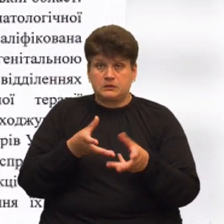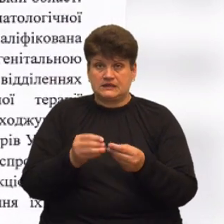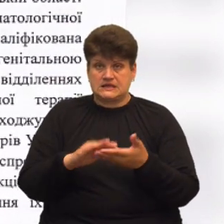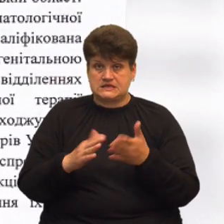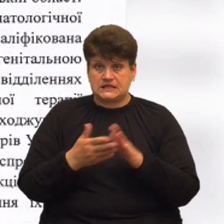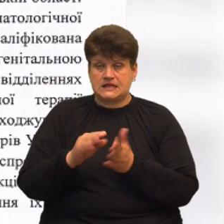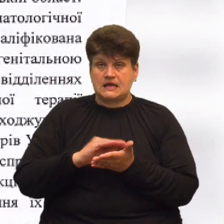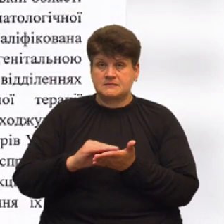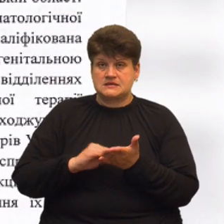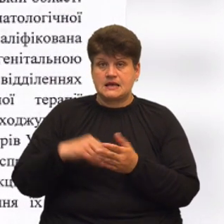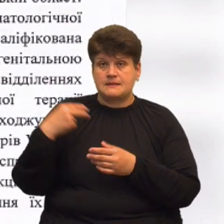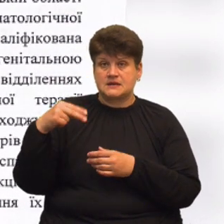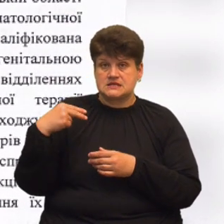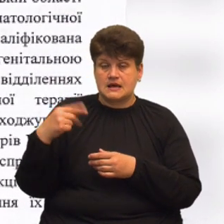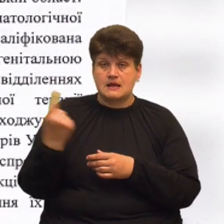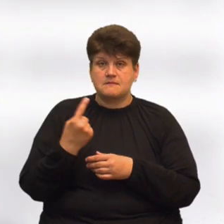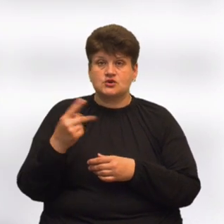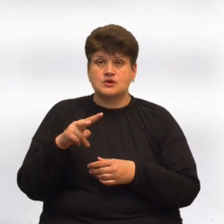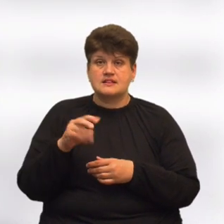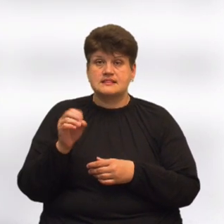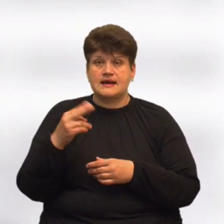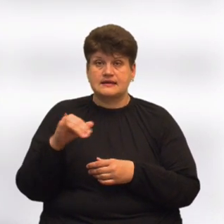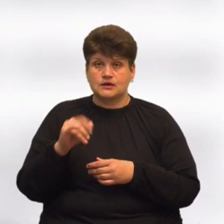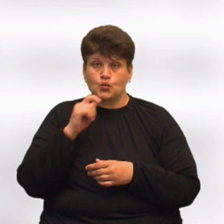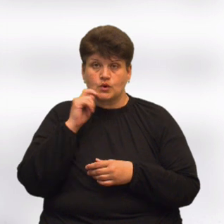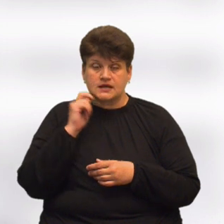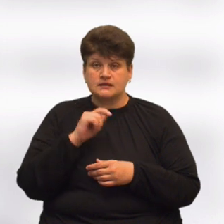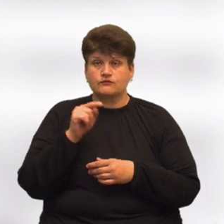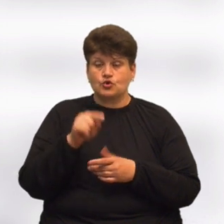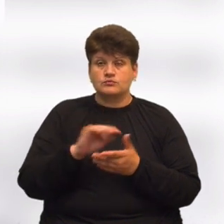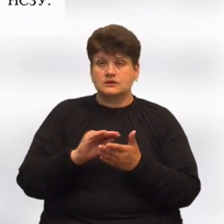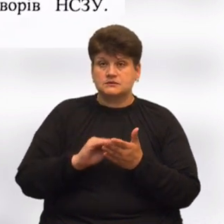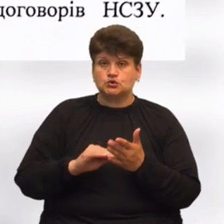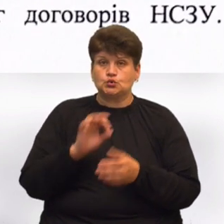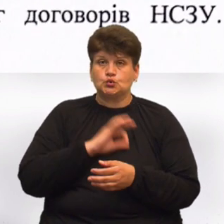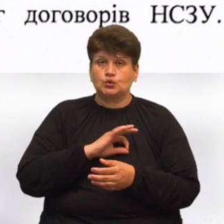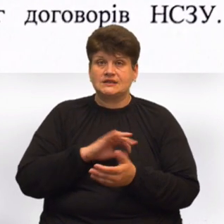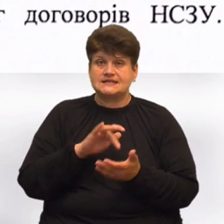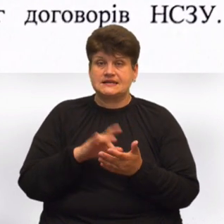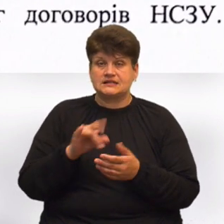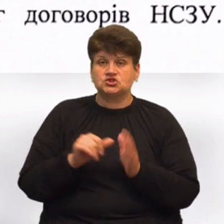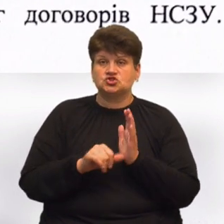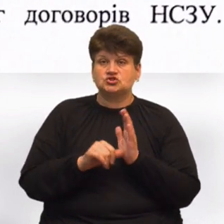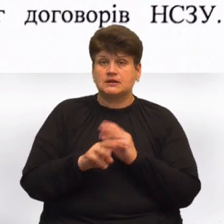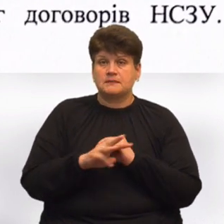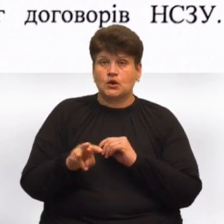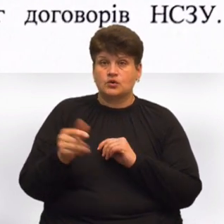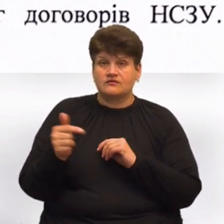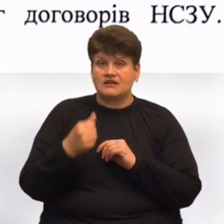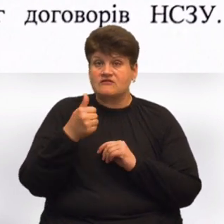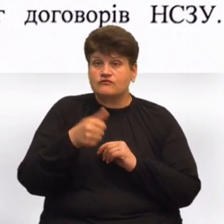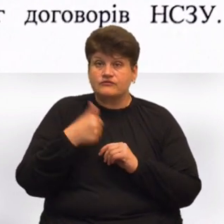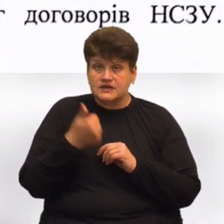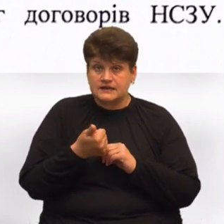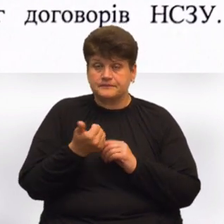написали до президента та першої леді України. У ньому вказані доходи центру. Це понад 60 мільйонів гривень у рік, з